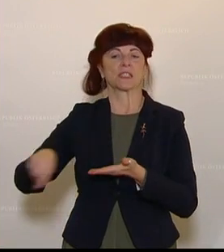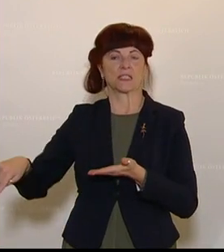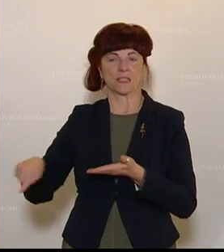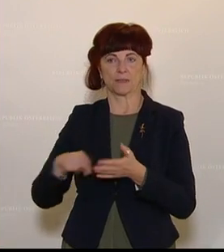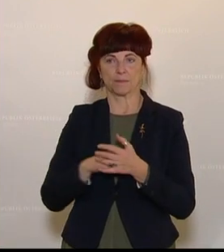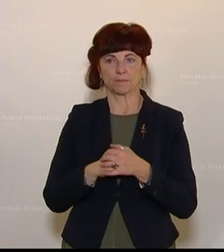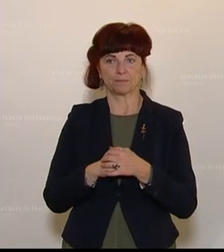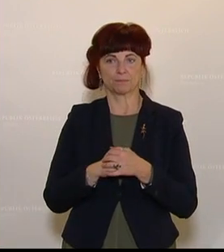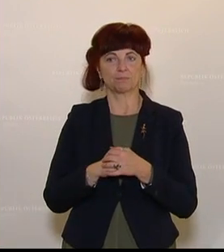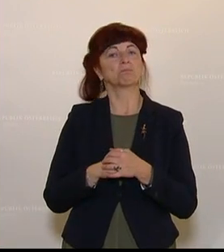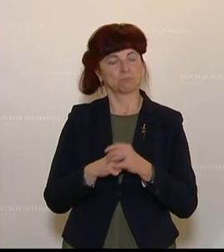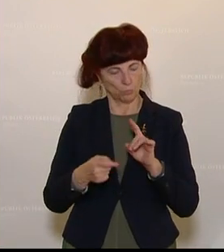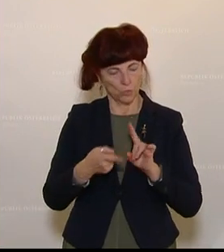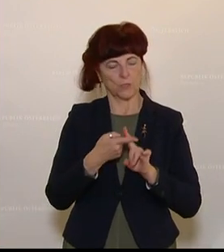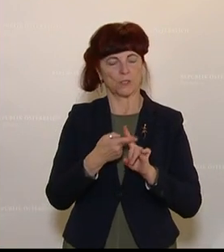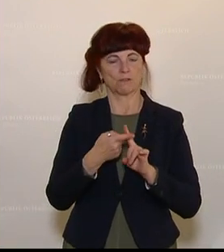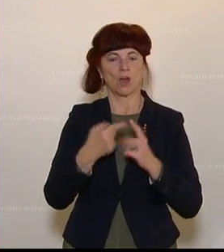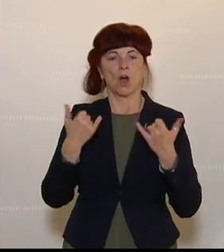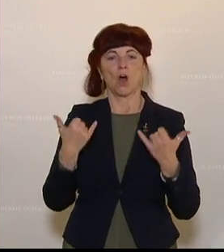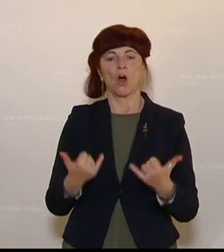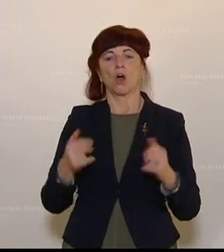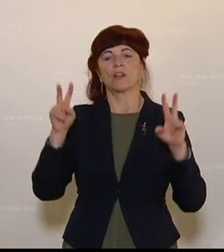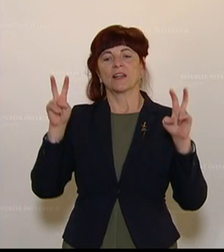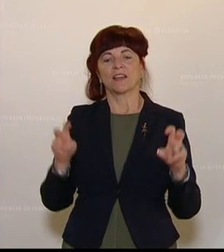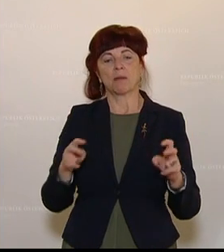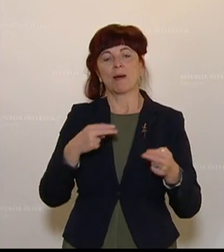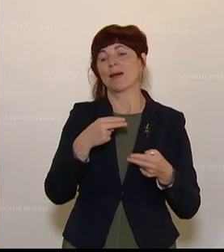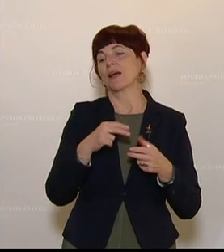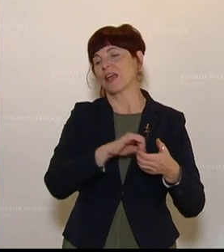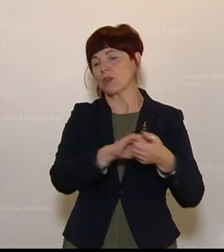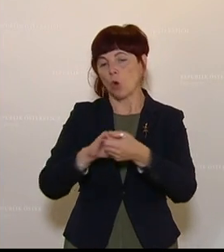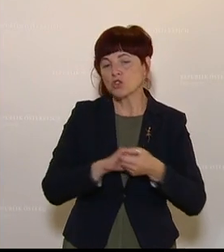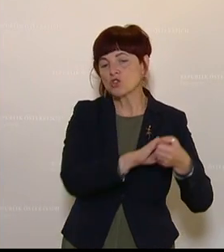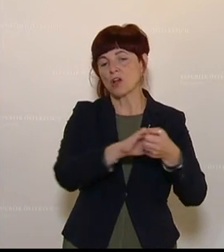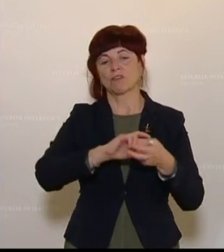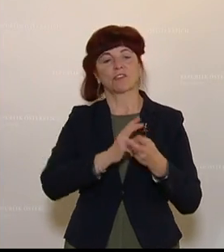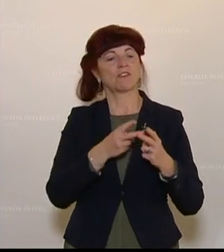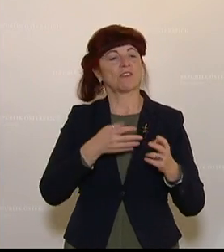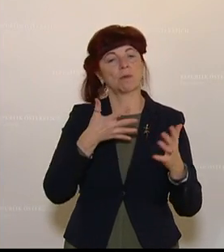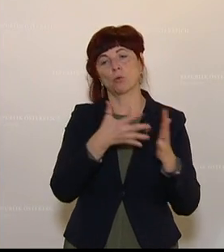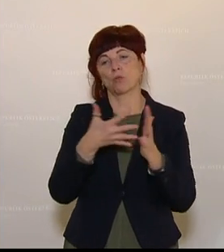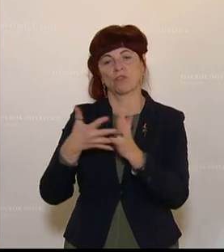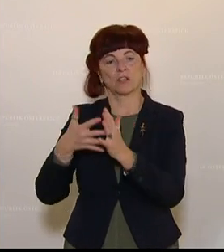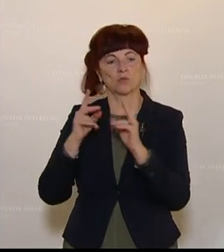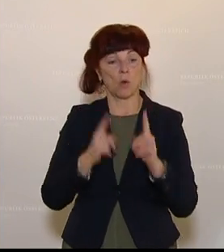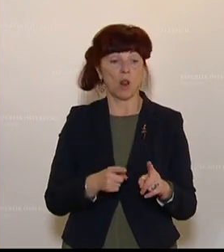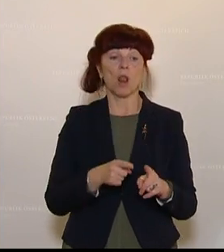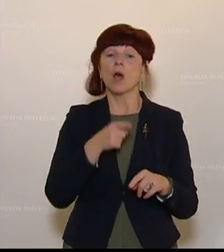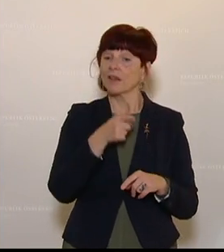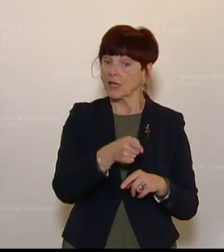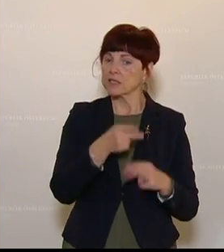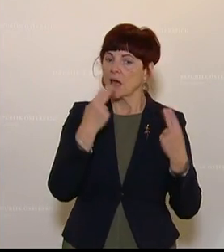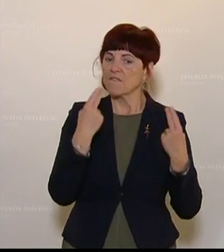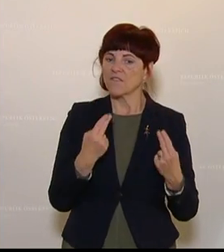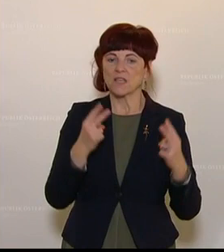Sinn, es geht ja heute um die Prüfung der Genossenschaften und ich glaube, wir sind uns einig, das ist ein wichtiges Thema und daher